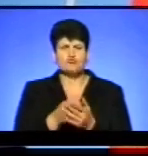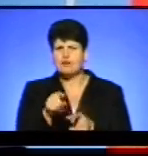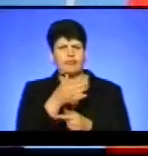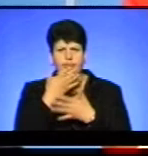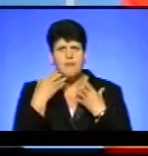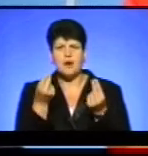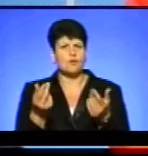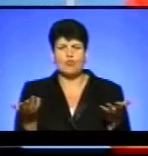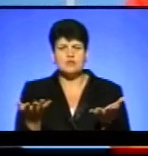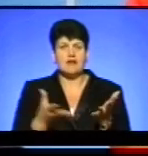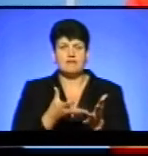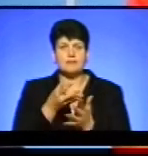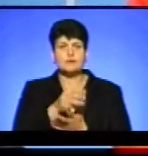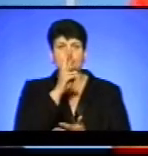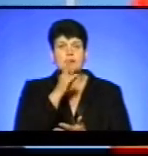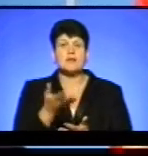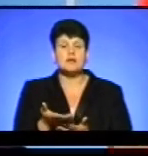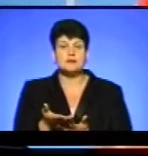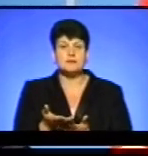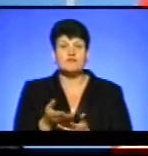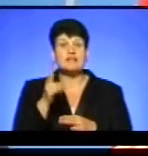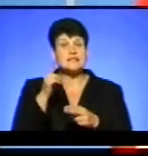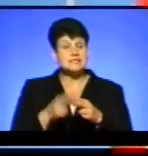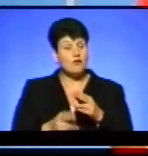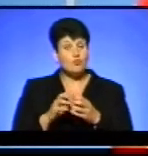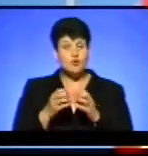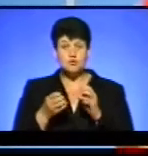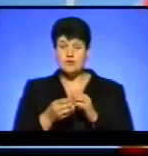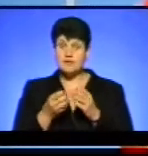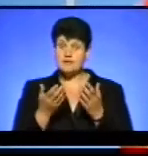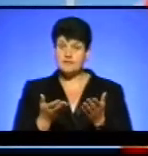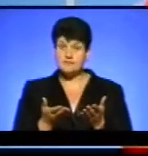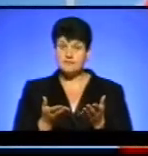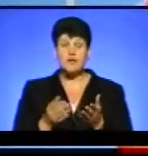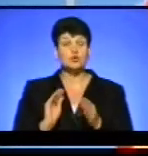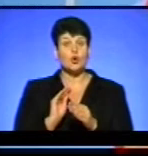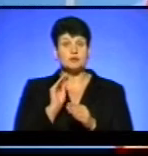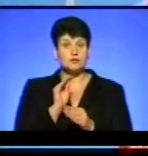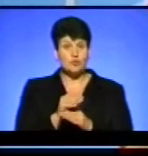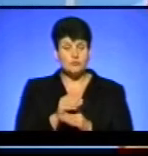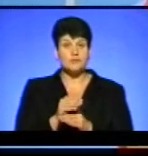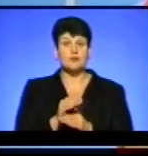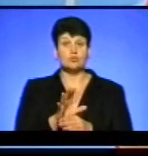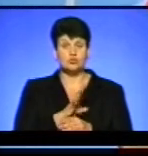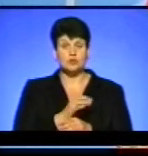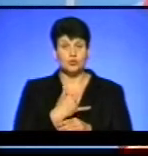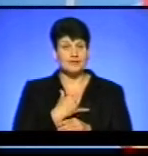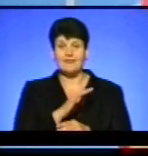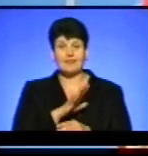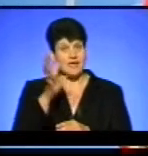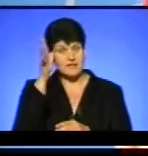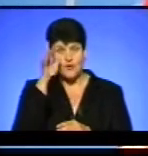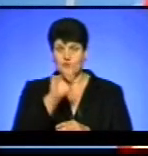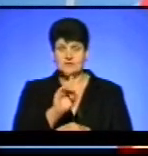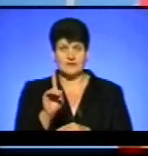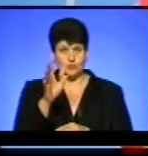коштів на виплату заробітної плати. В кінцевому результаті додаткова дотація пішла в нас не на освіту і